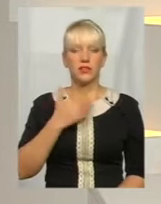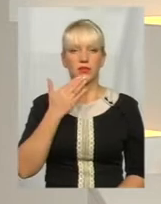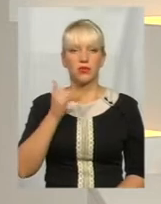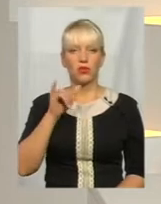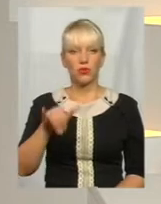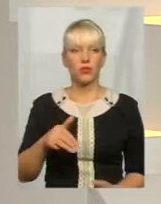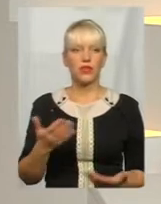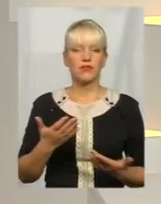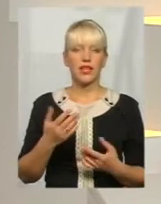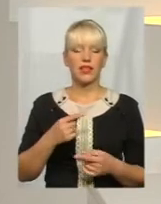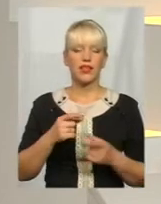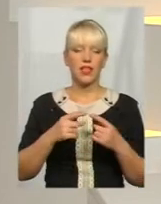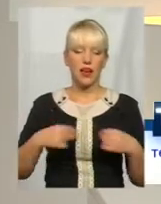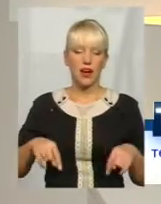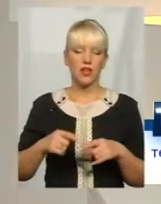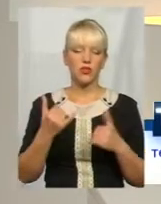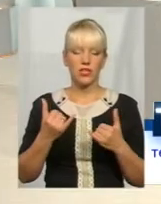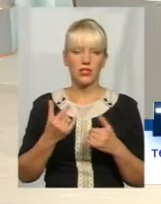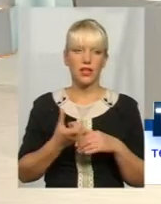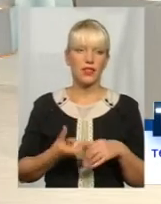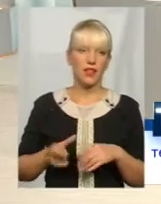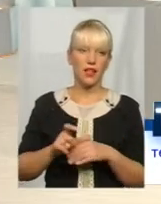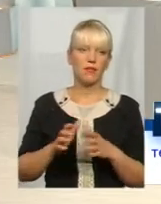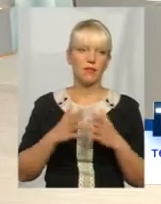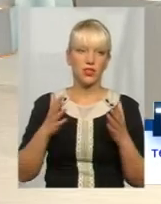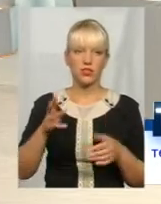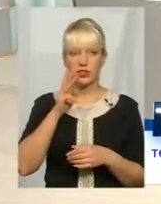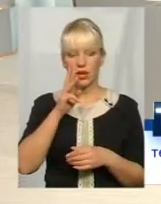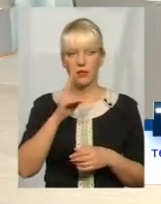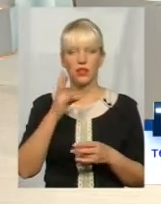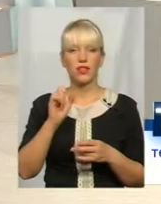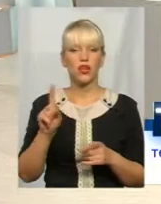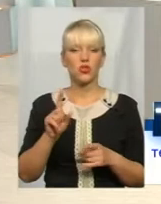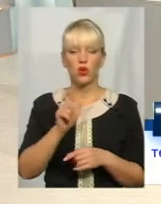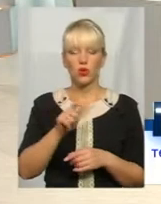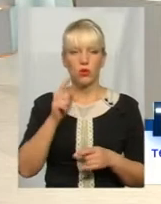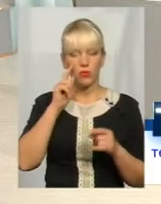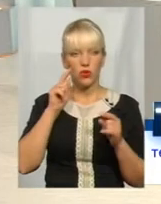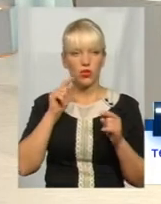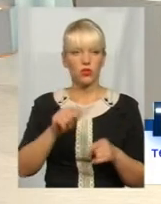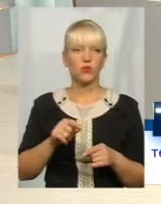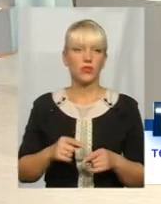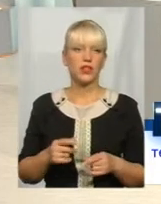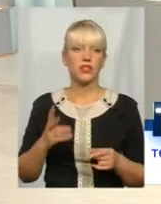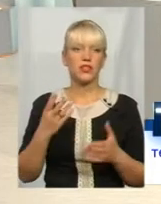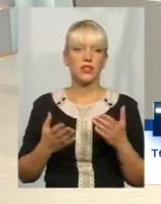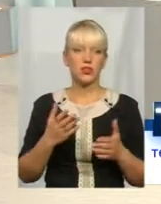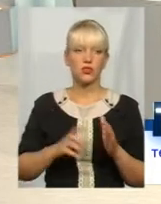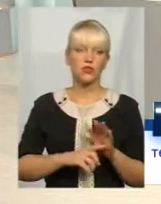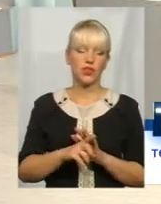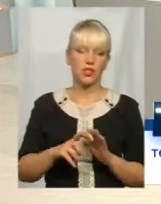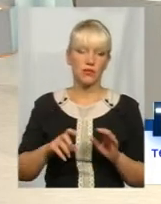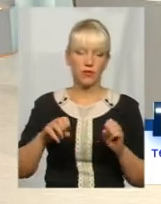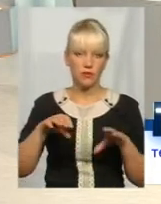якій галузі взагалі найбільші зараз зараз зарплати, на що людям орієнтуватися, якщо вони все ж таки вирішили започаткувати